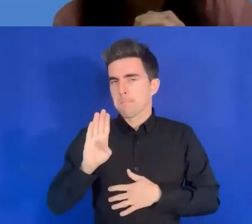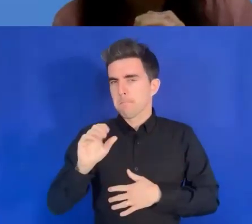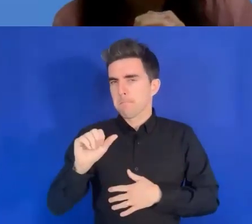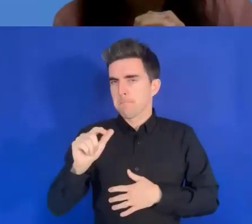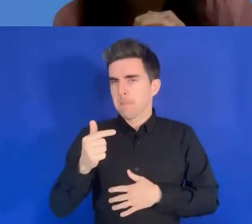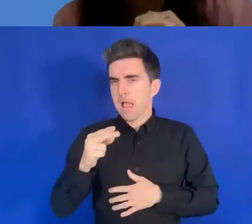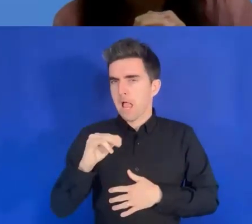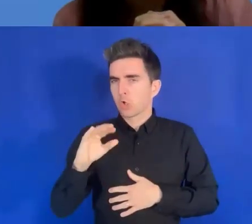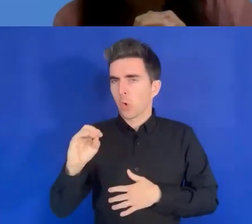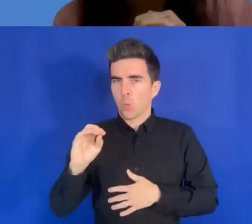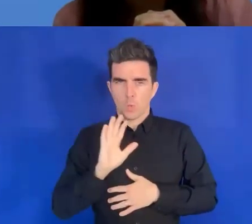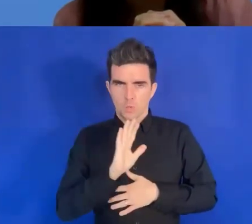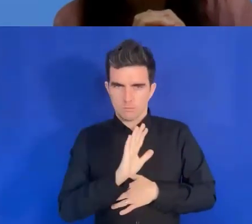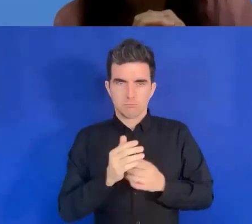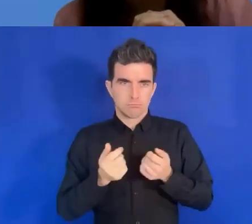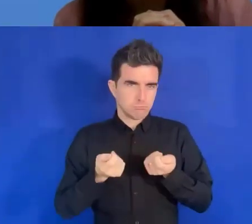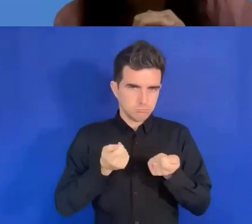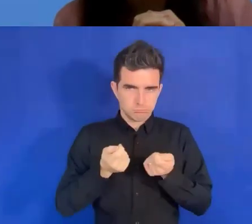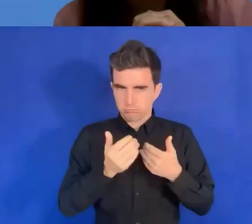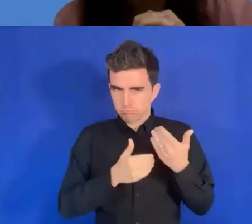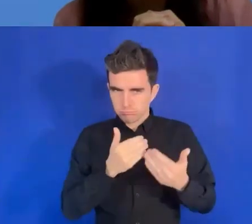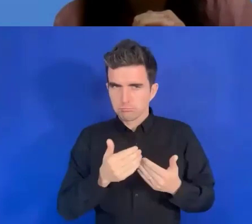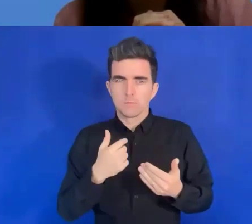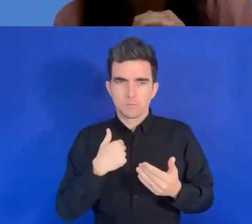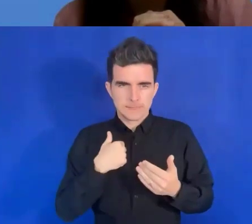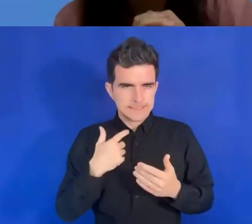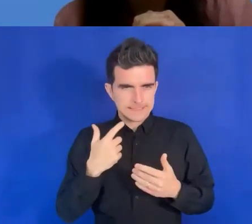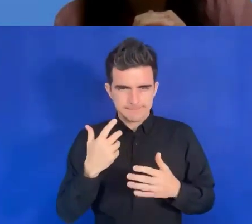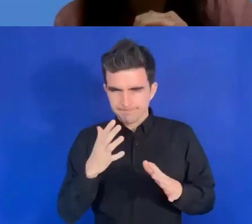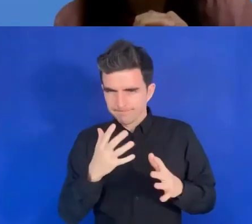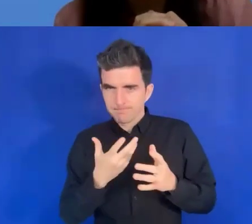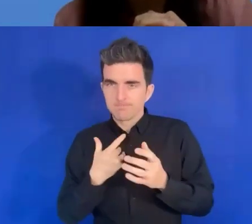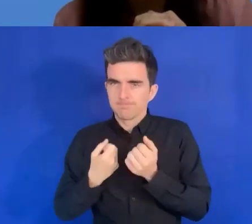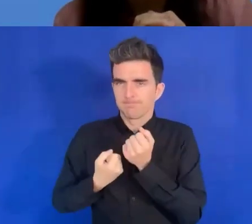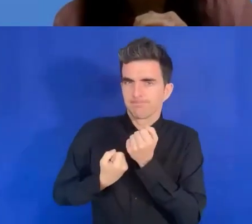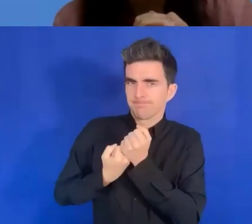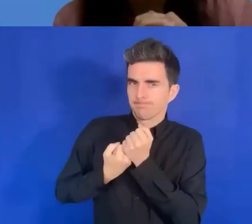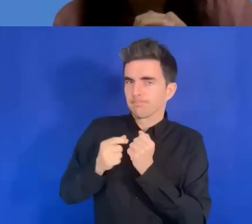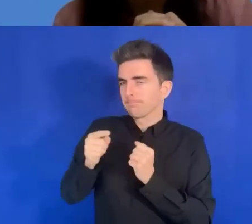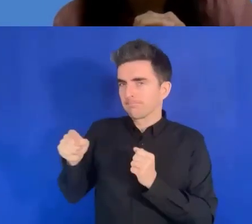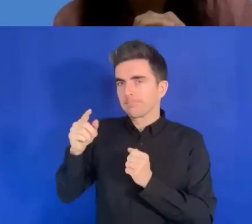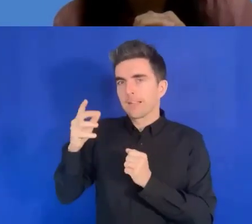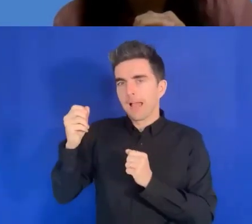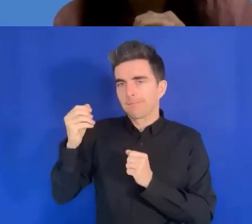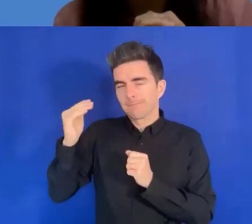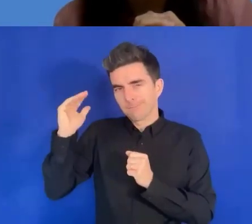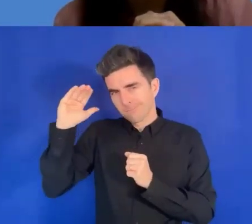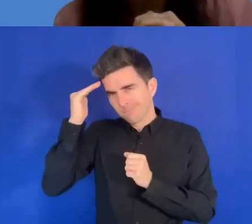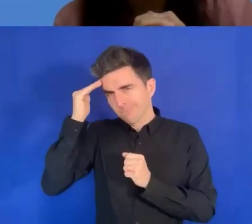nous avons ces différents principes.